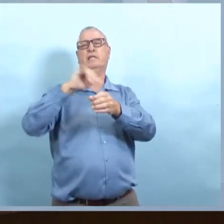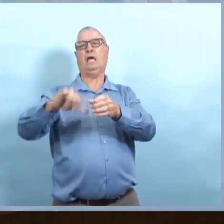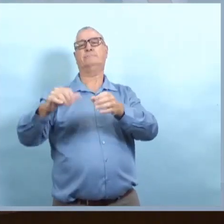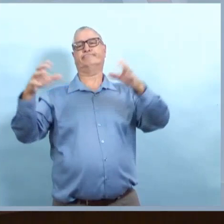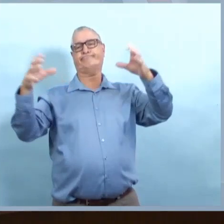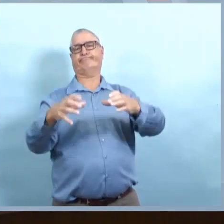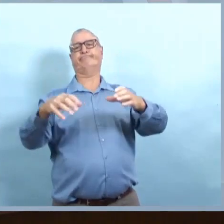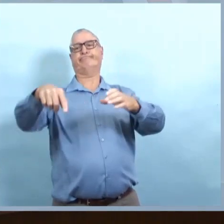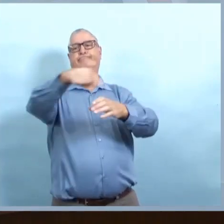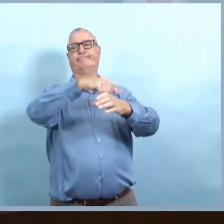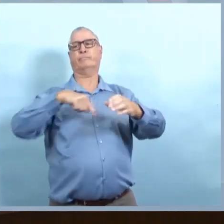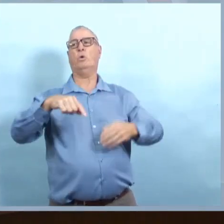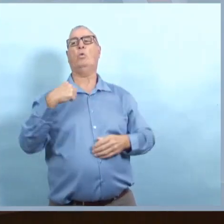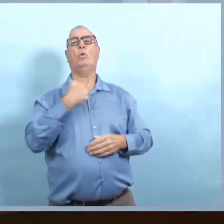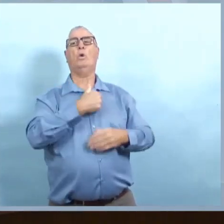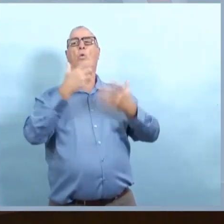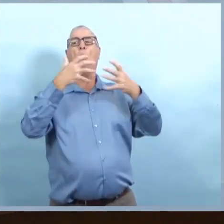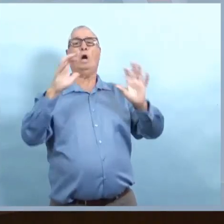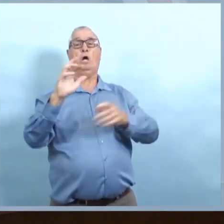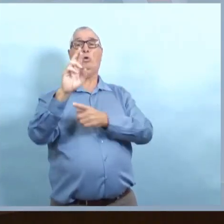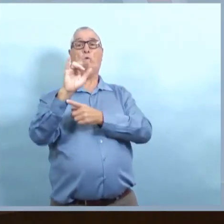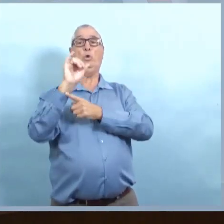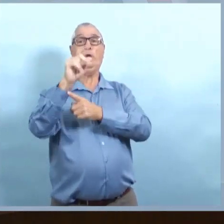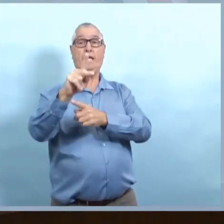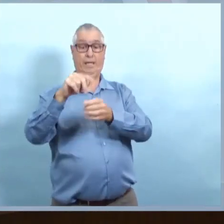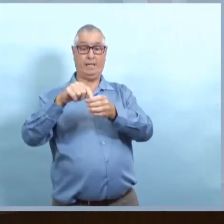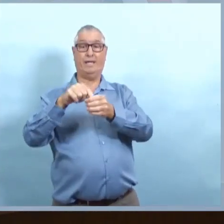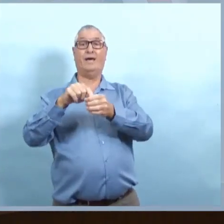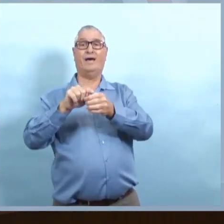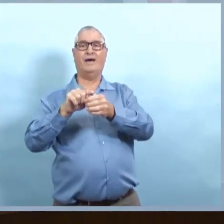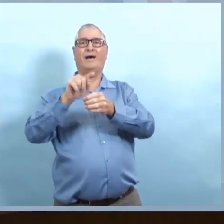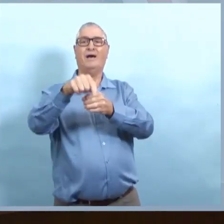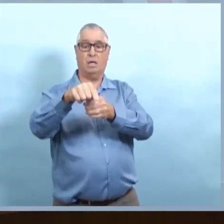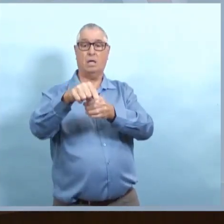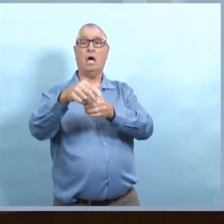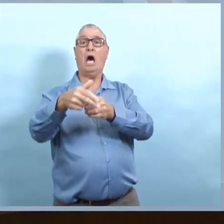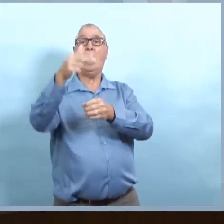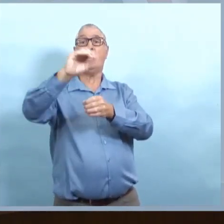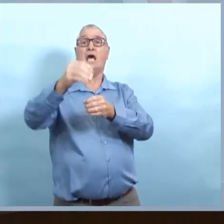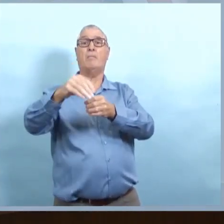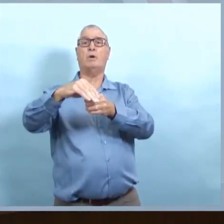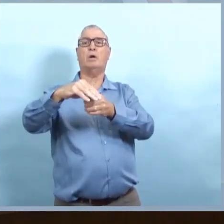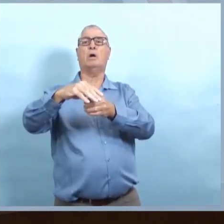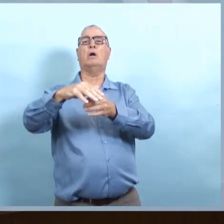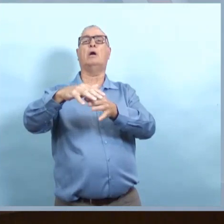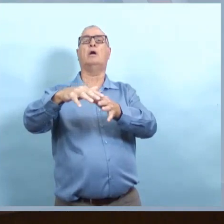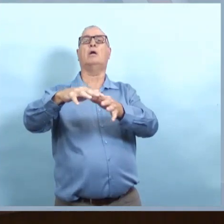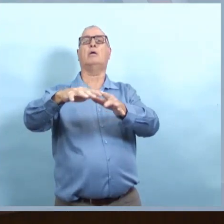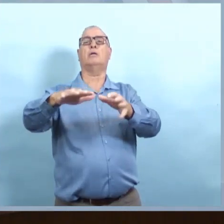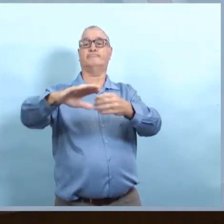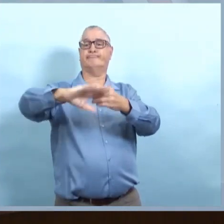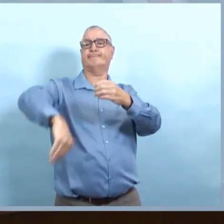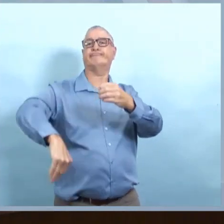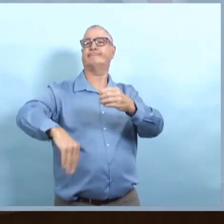et nous ne voulions pas les conséquences non voulu